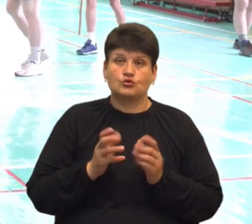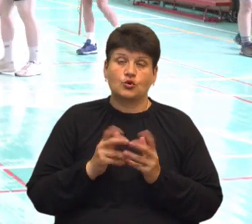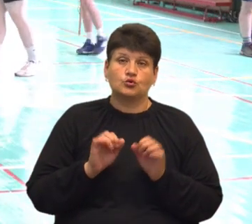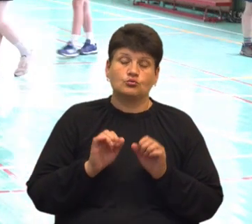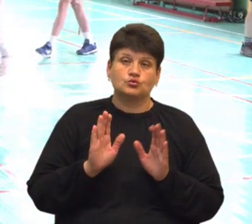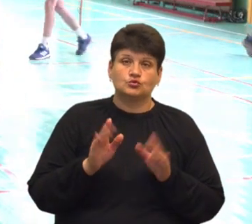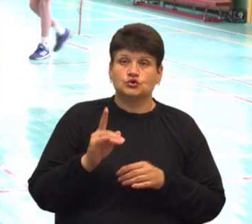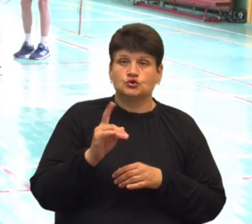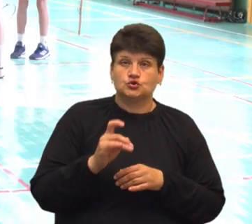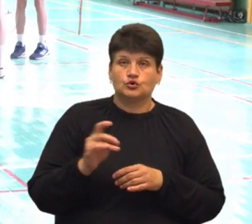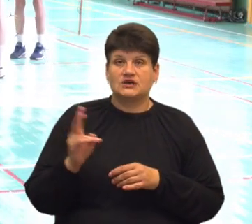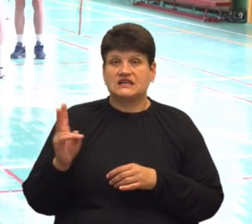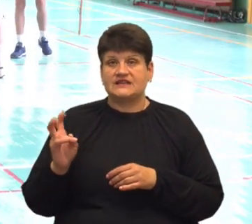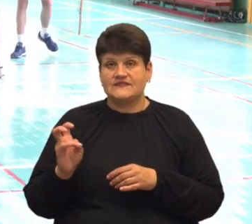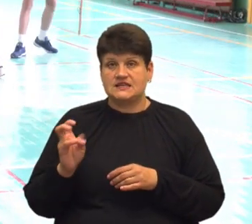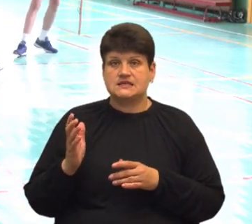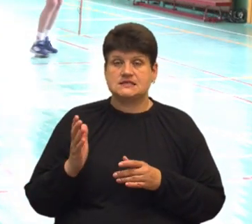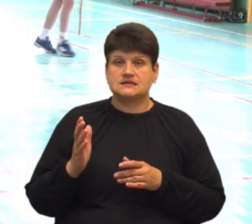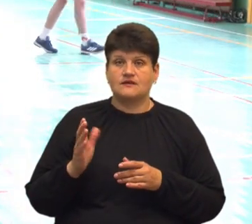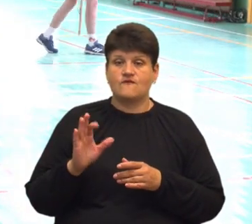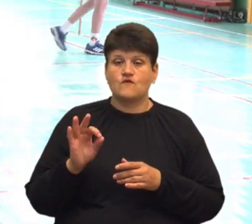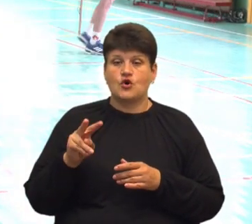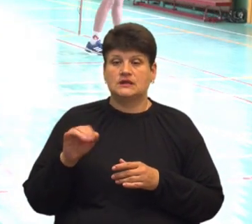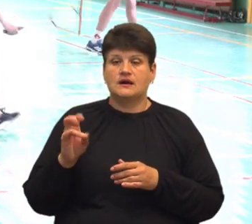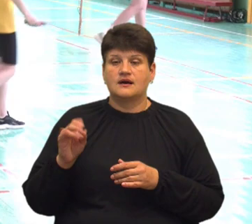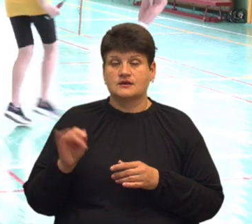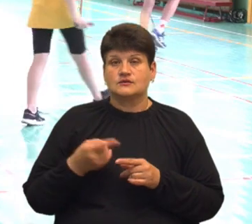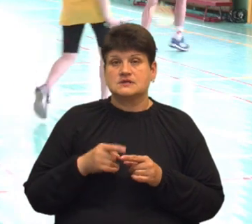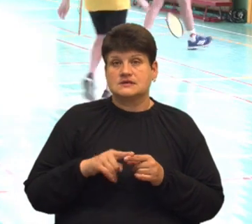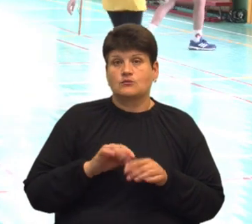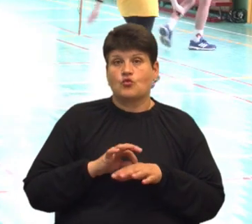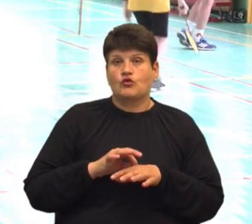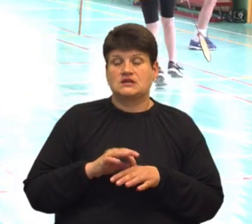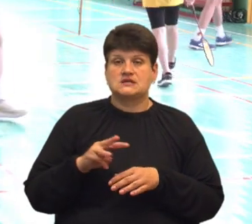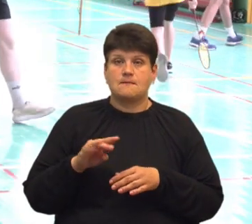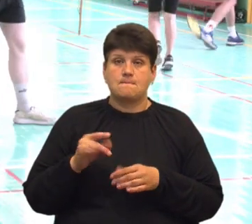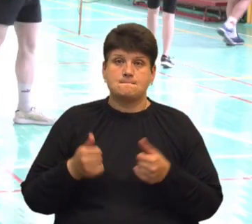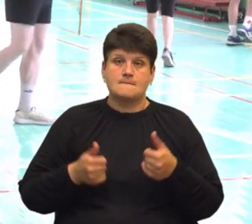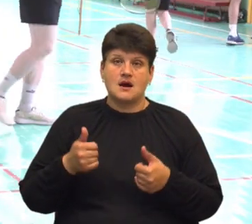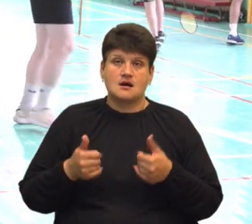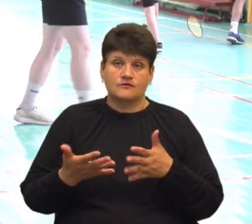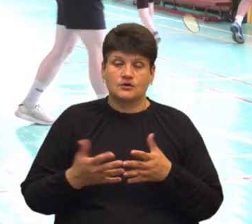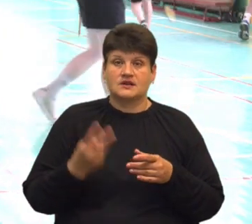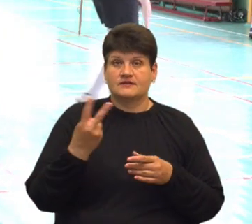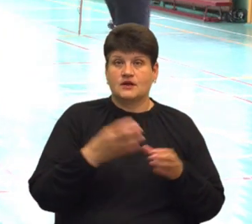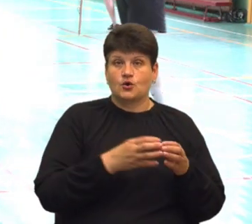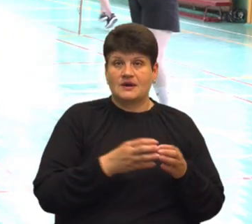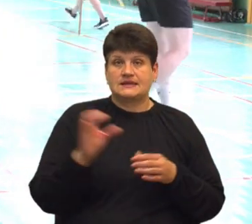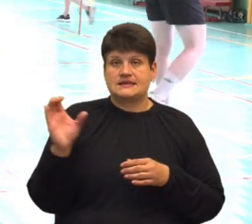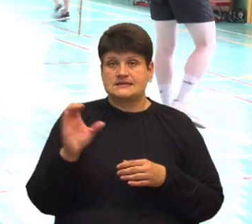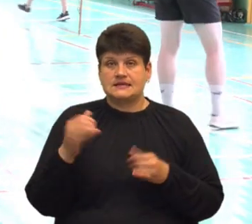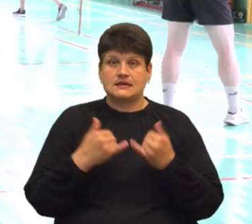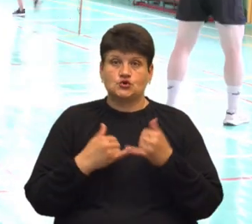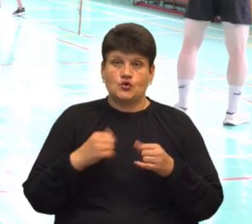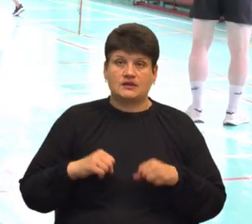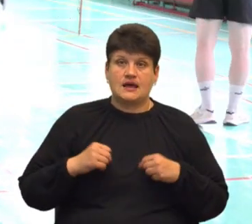100, і 200 воланів. Так що ось за такою схемою в нас проводиться марафон. Дві команди, жовта і синя, намагаються